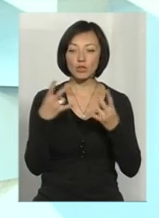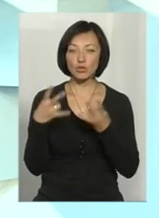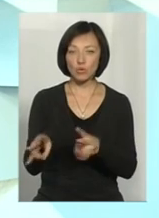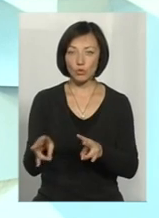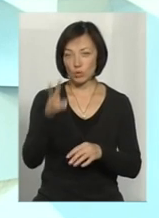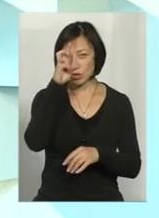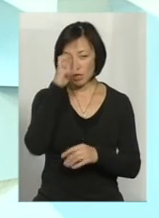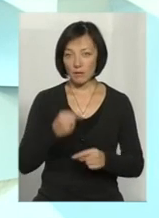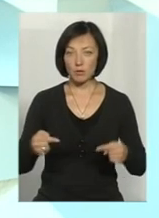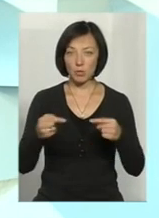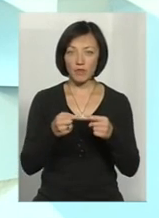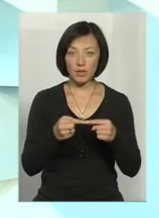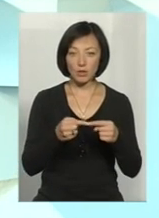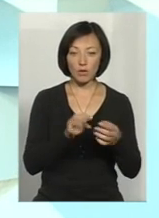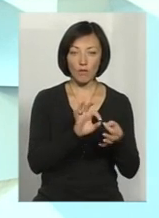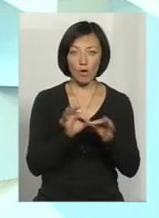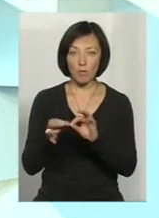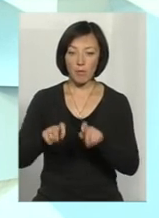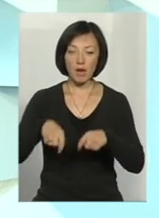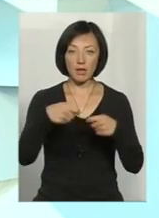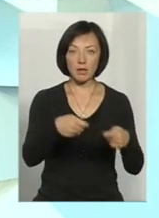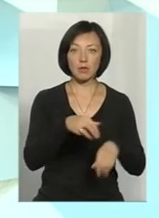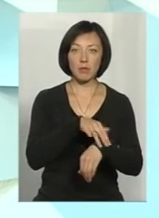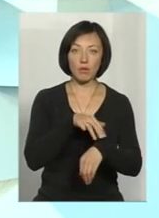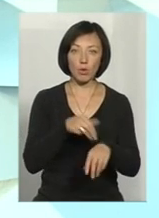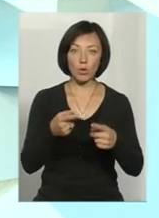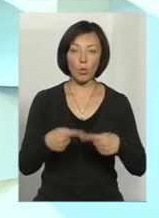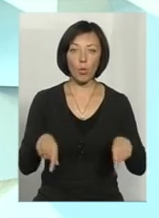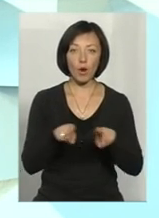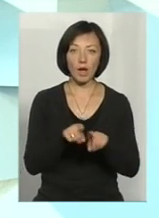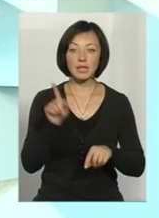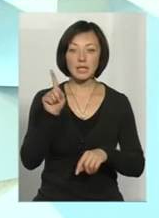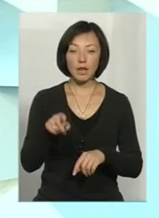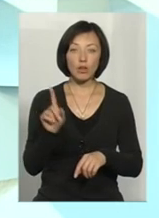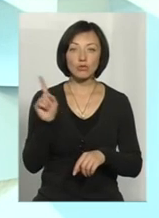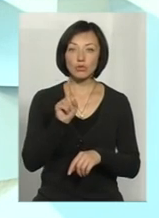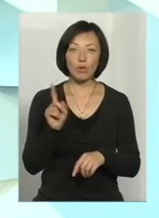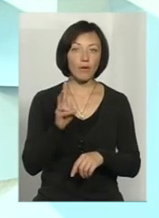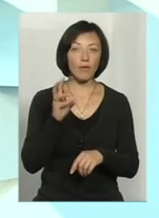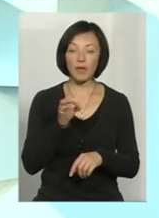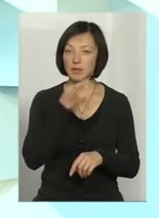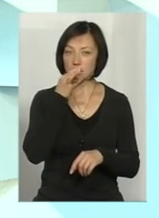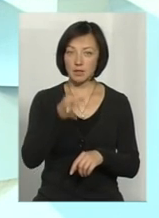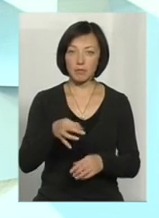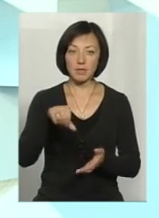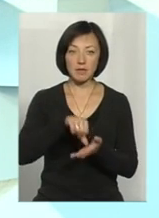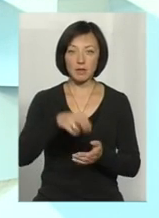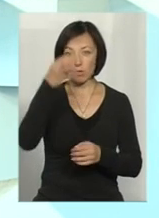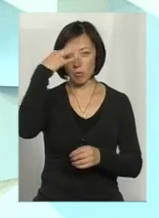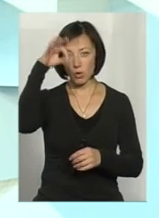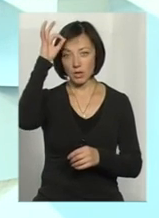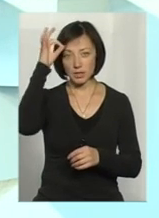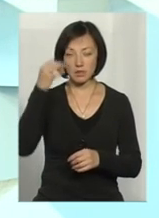відповідно до методик і передати у правоохоронні органи. І те, що не сказав представник поліції, який